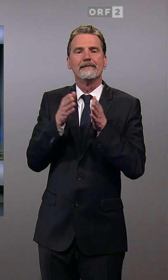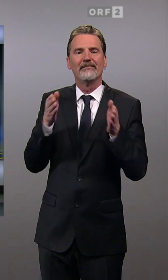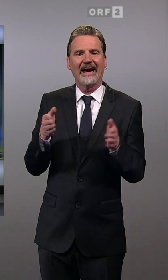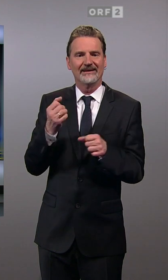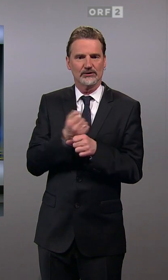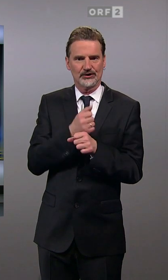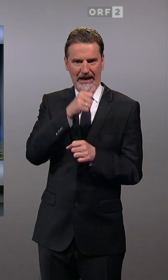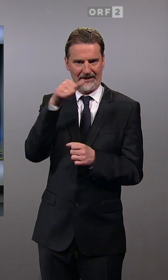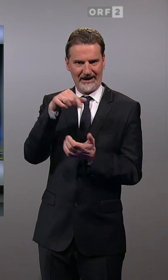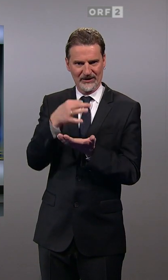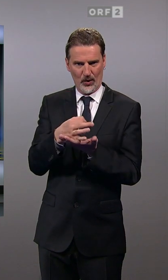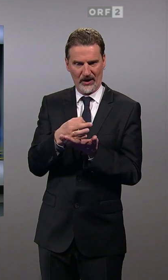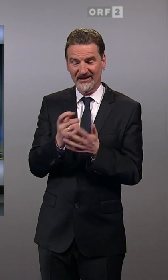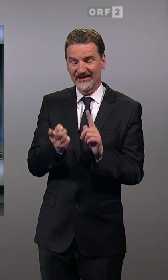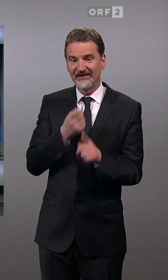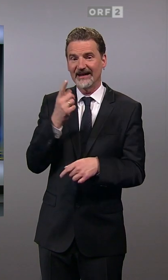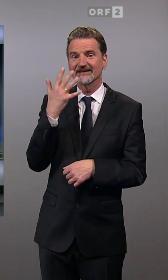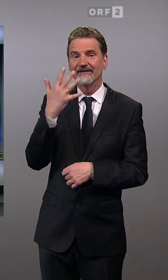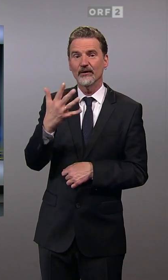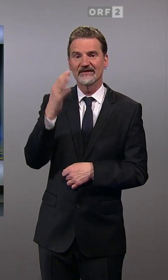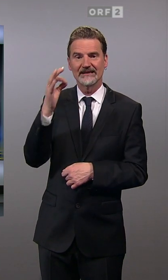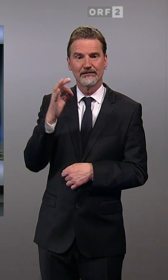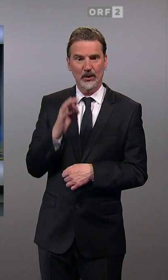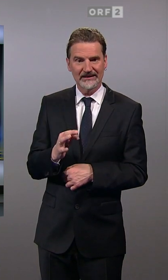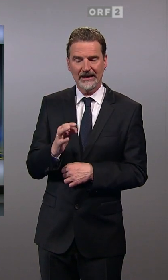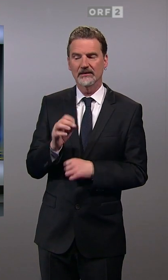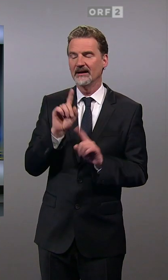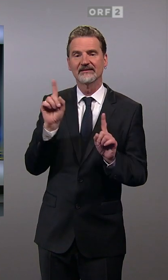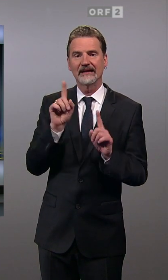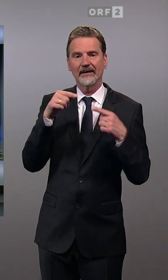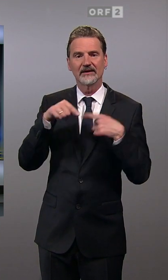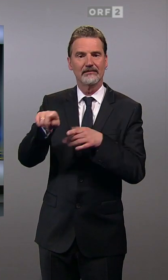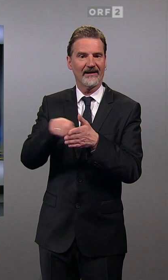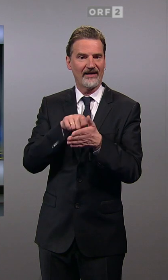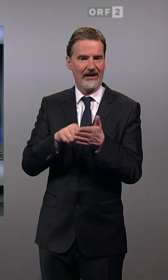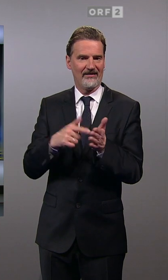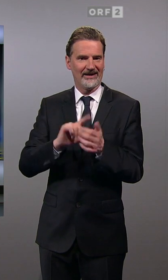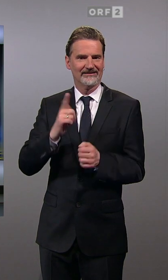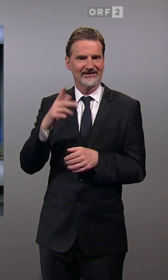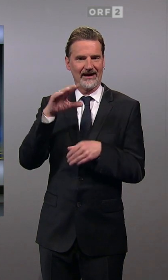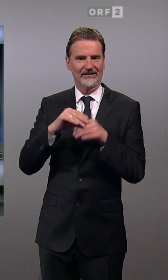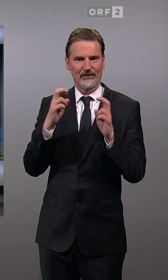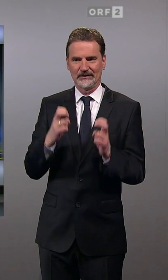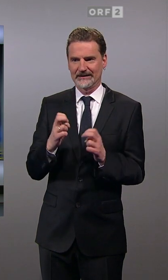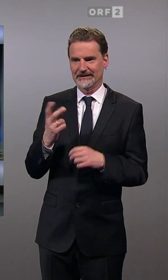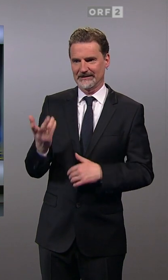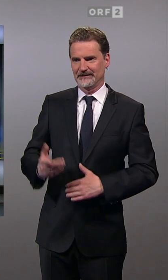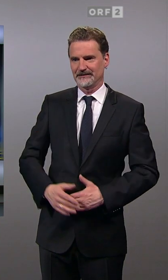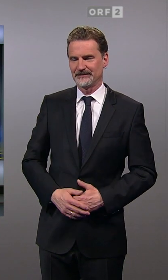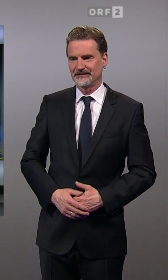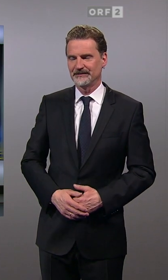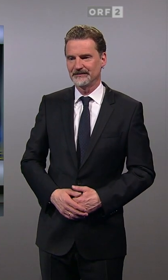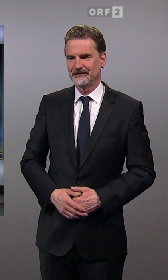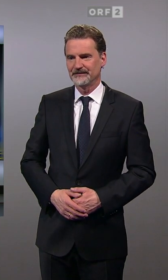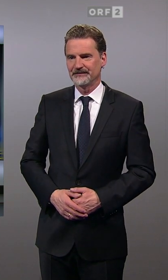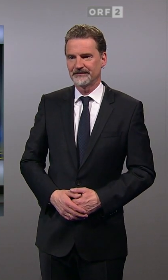Regelung fast die Hälfte der Wahlberechtigten weg. 43,5 Prozent können da diesmal, heute an diesem